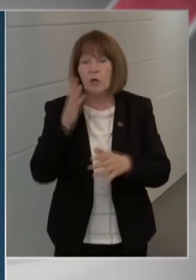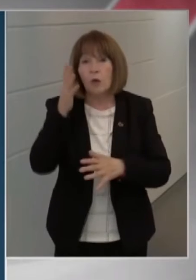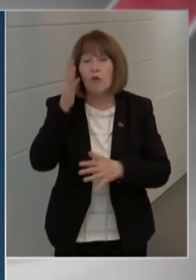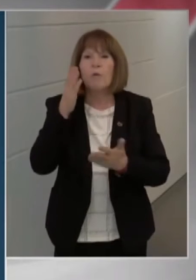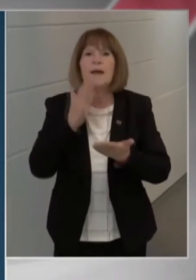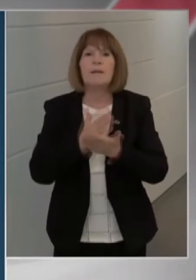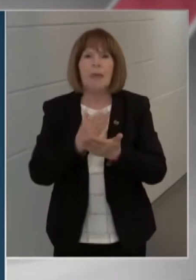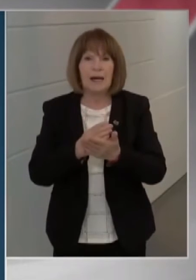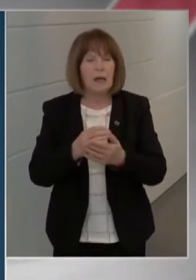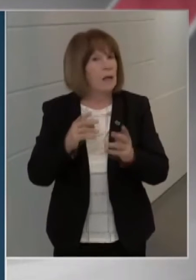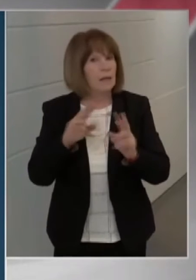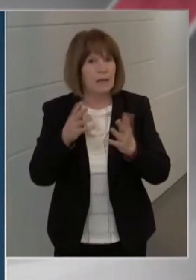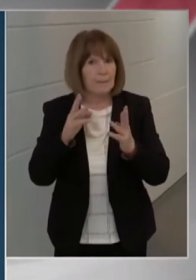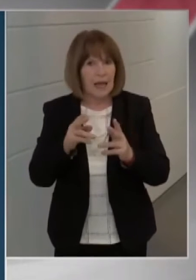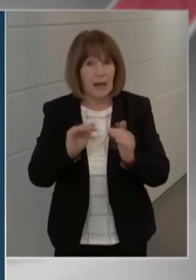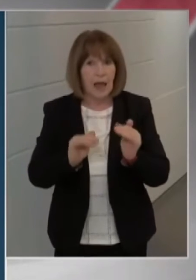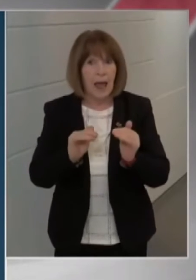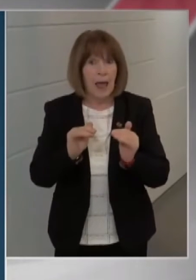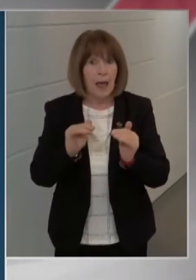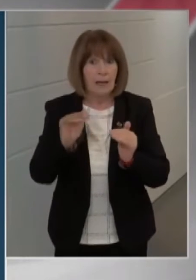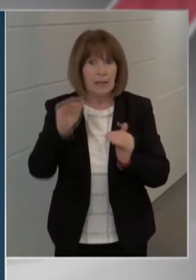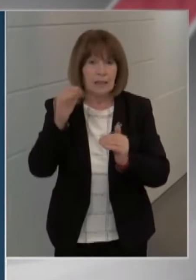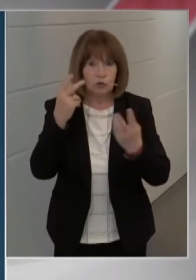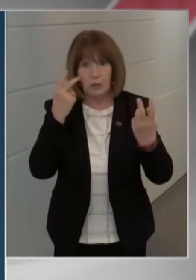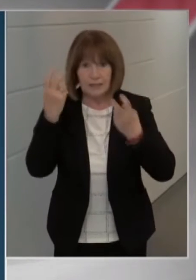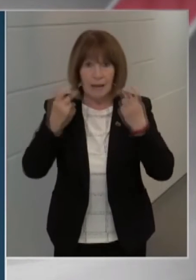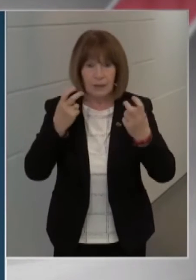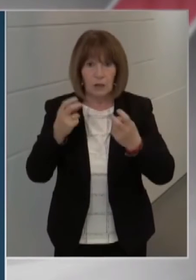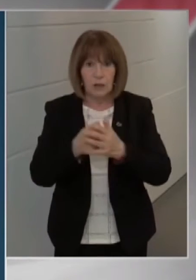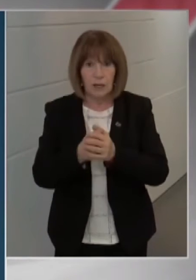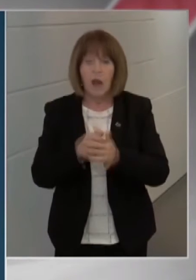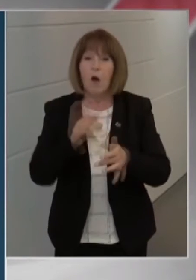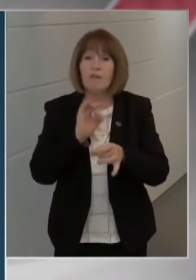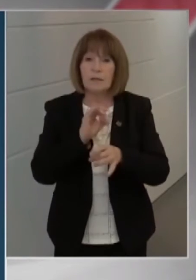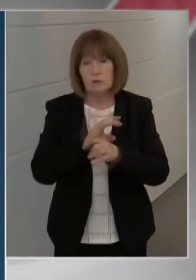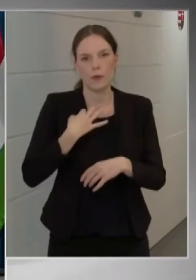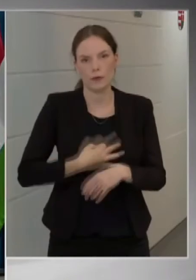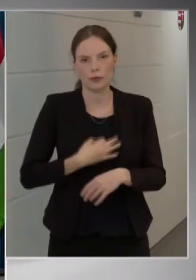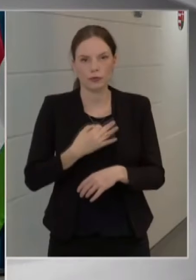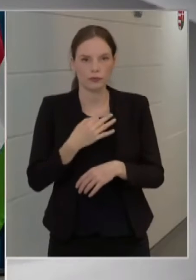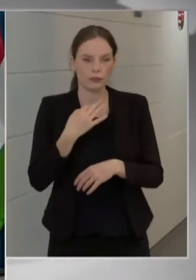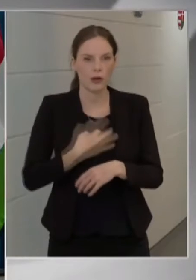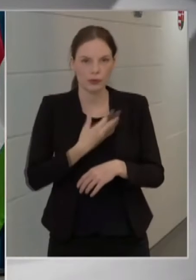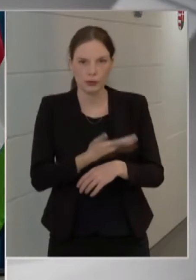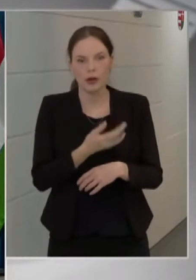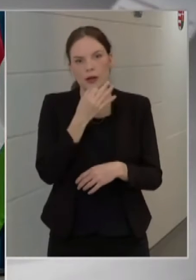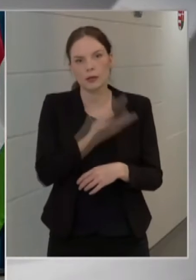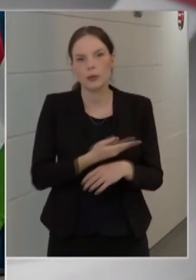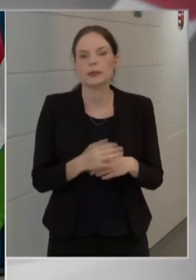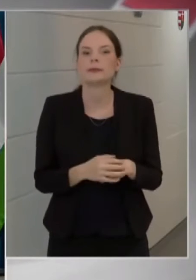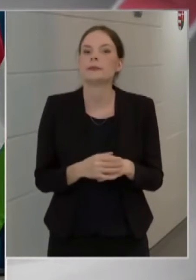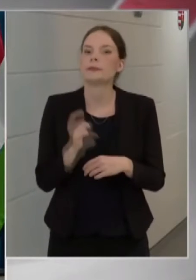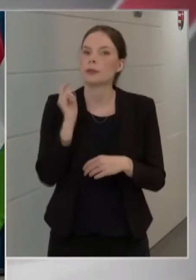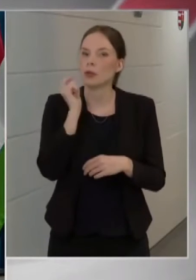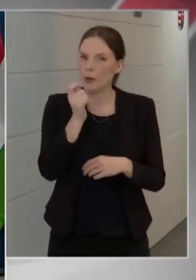már nem kell emelkedéssel számolnunk a fertőzöttek tekintetében. A tisztifőorvos felhívta a